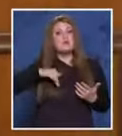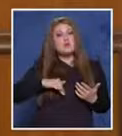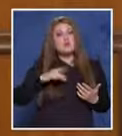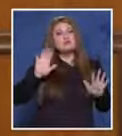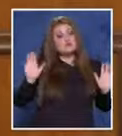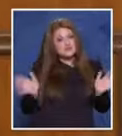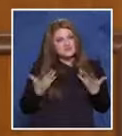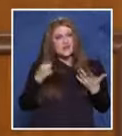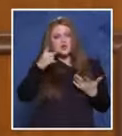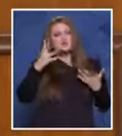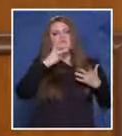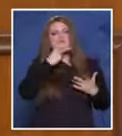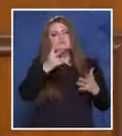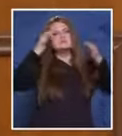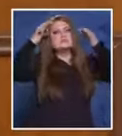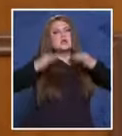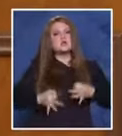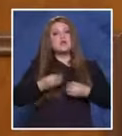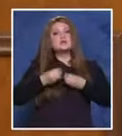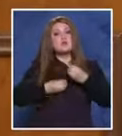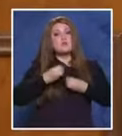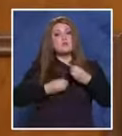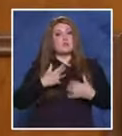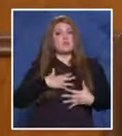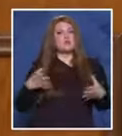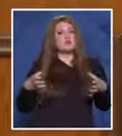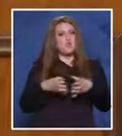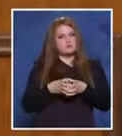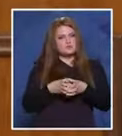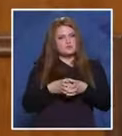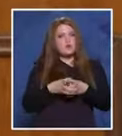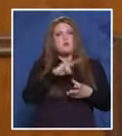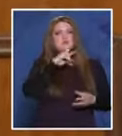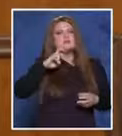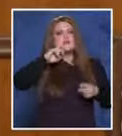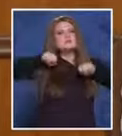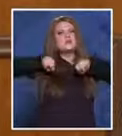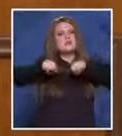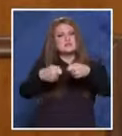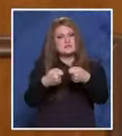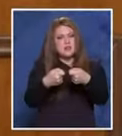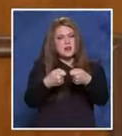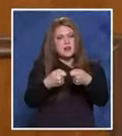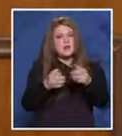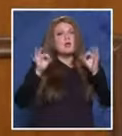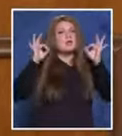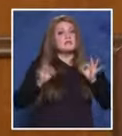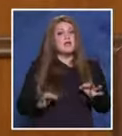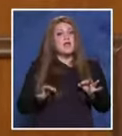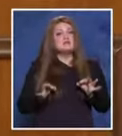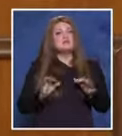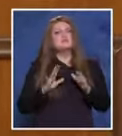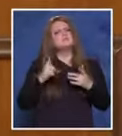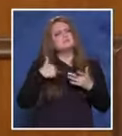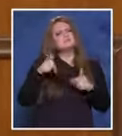в който се гледа много сериозен проблем в нашето общество, полицейското насилие. Така, че ще избегна